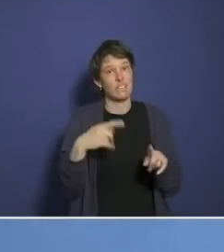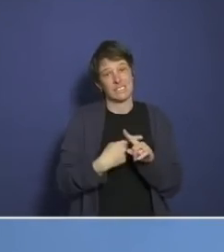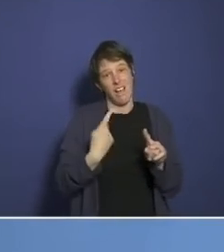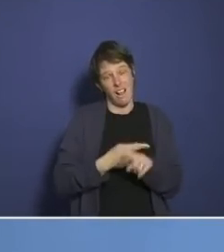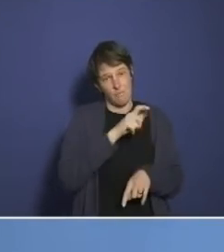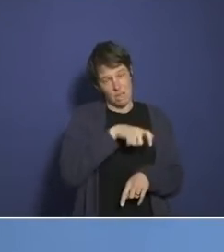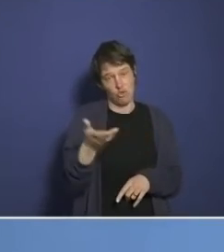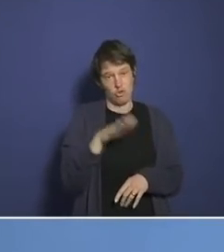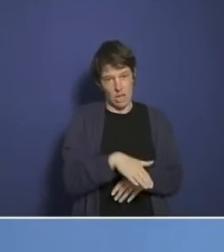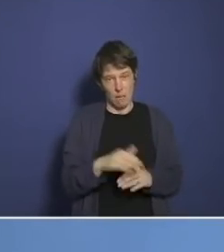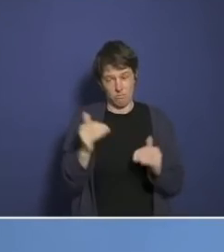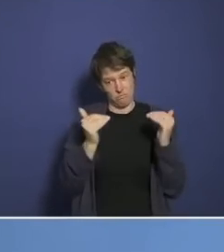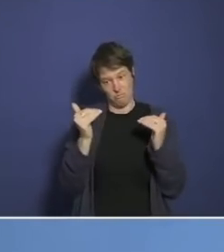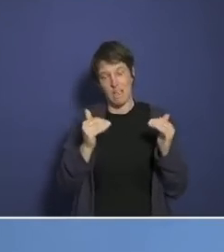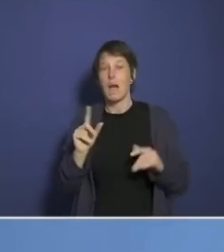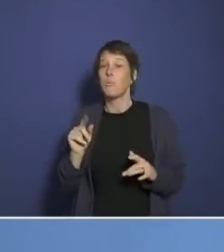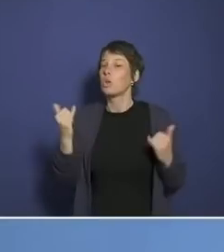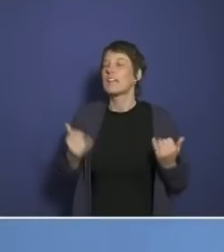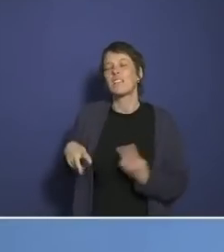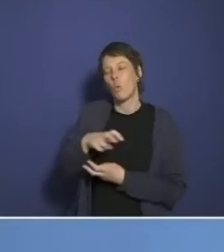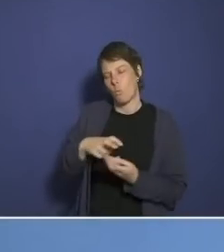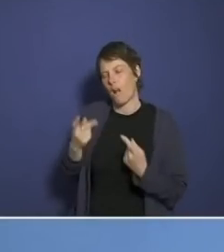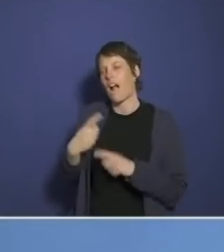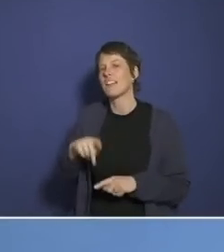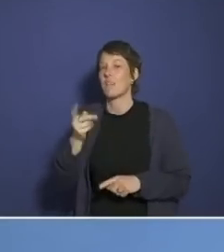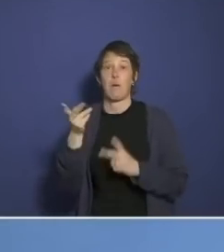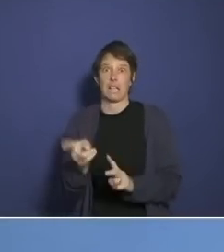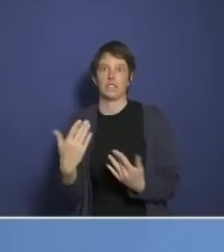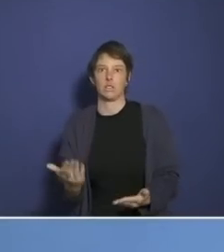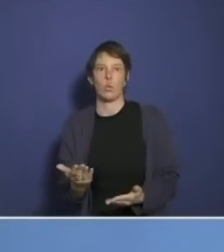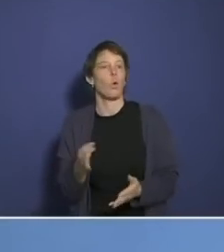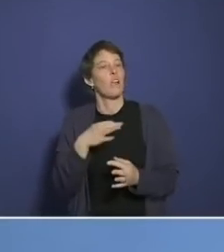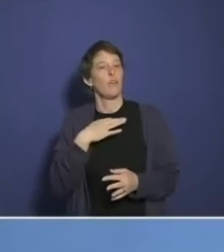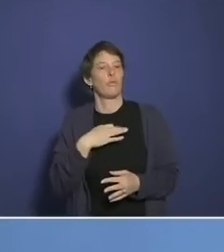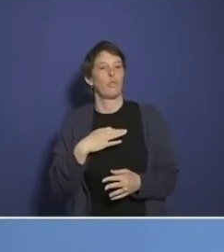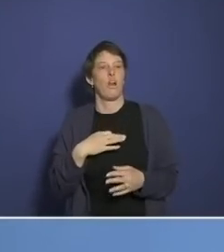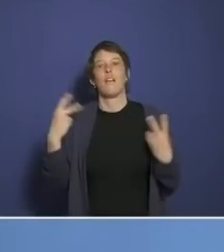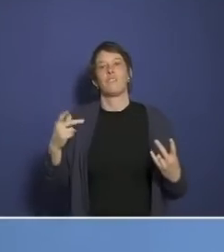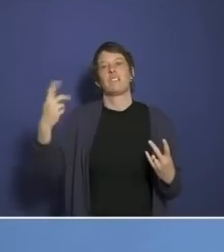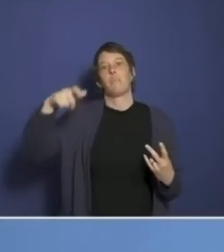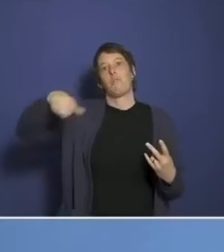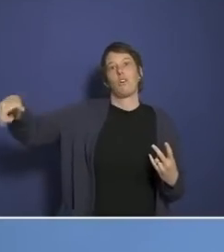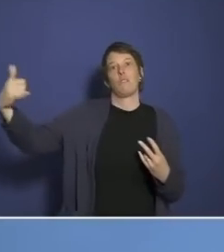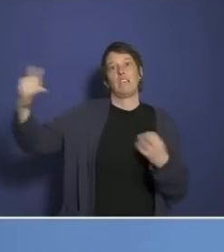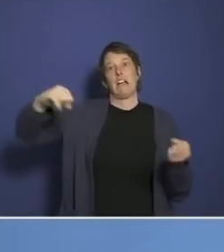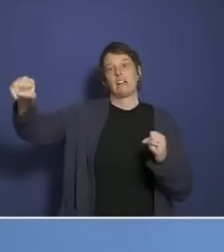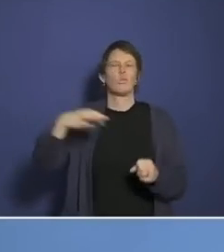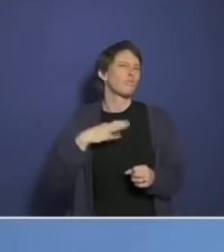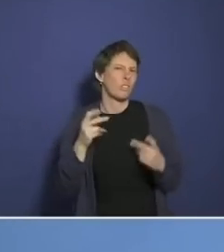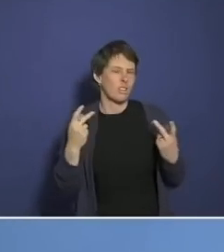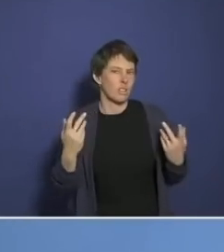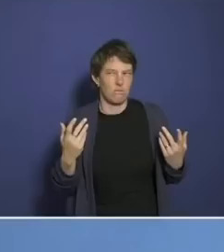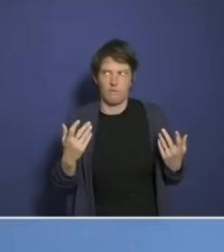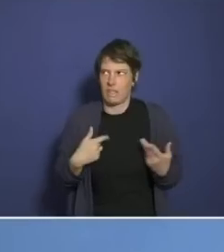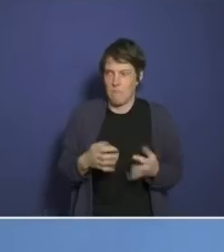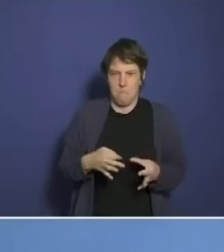Tricks an. Zuerst hieß es, die Sterblichkeit jetzt höher als damals. Das bleibt hängen und dann wird im Nachsatz nochmal gesagt, in dieser Größenordnung. Jetzt hier nochmal